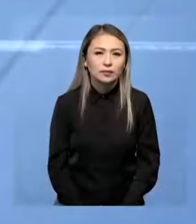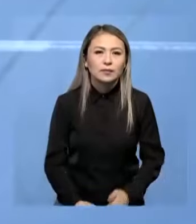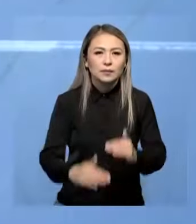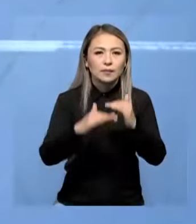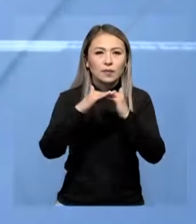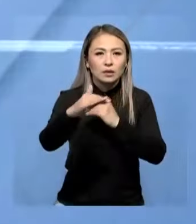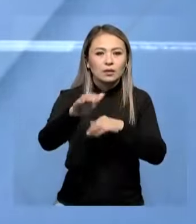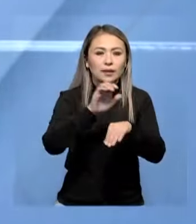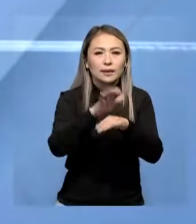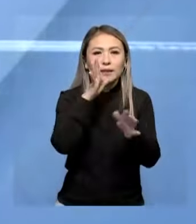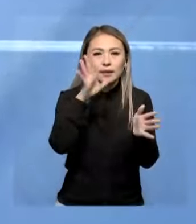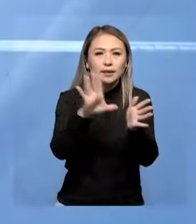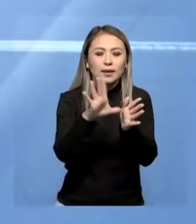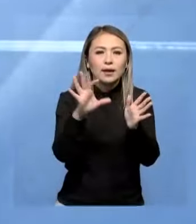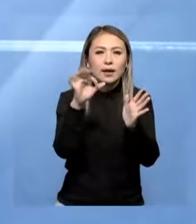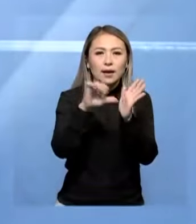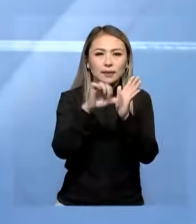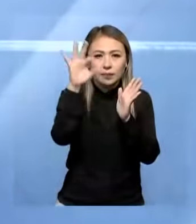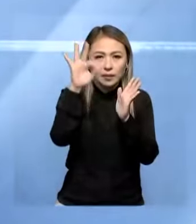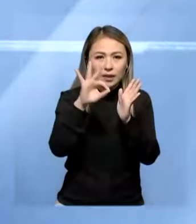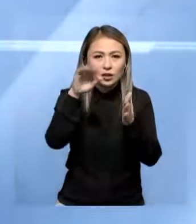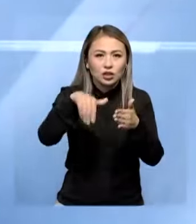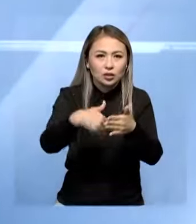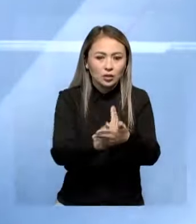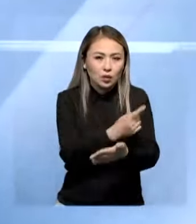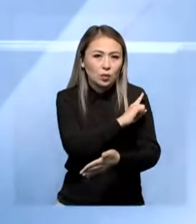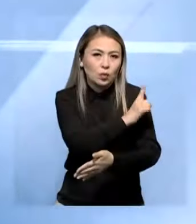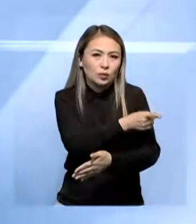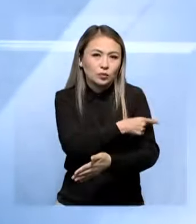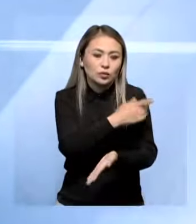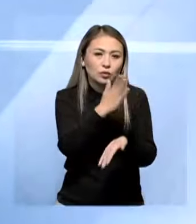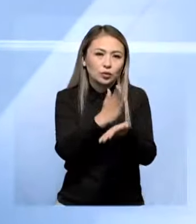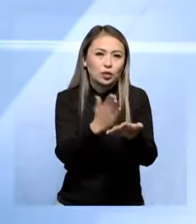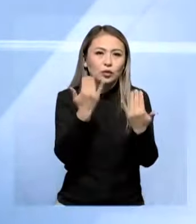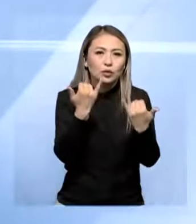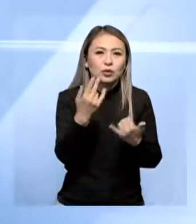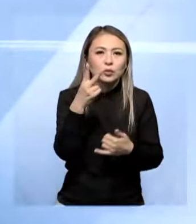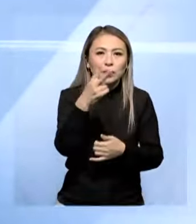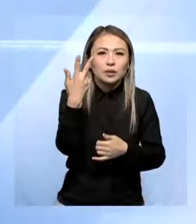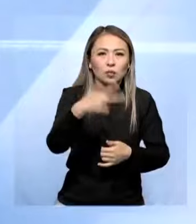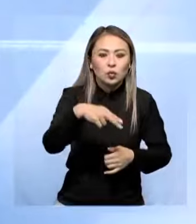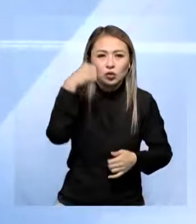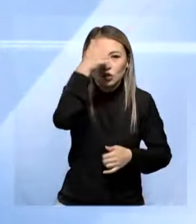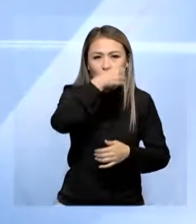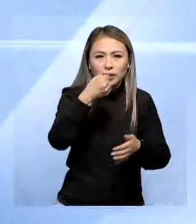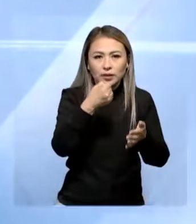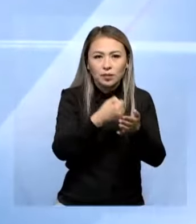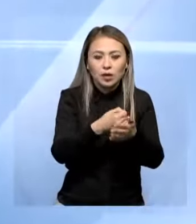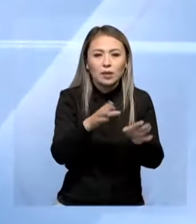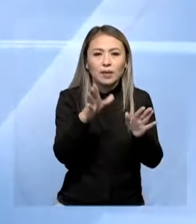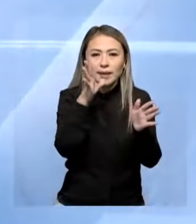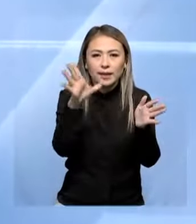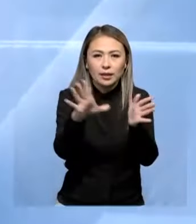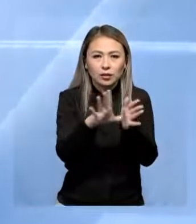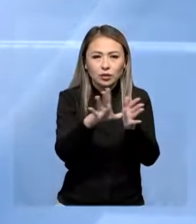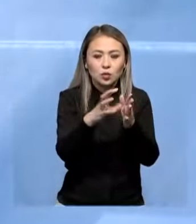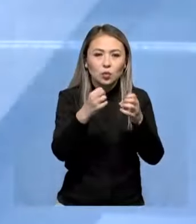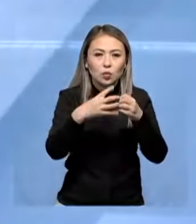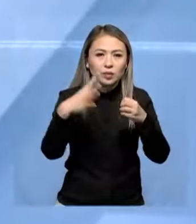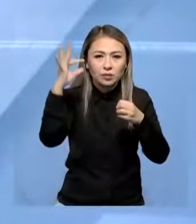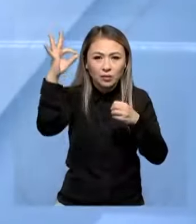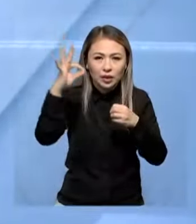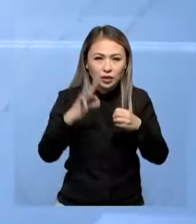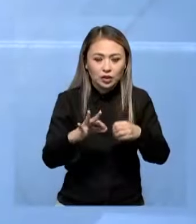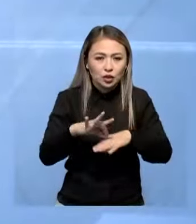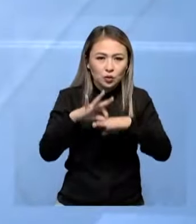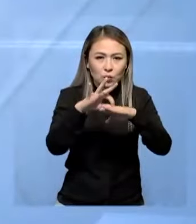Әлімізде өндірілген энергияның 6 пайызын жаңартылған қуат көздер ұқырайды. Үкімет 2013 жылға дейін баламалы энергиял өсін